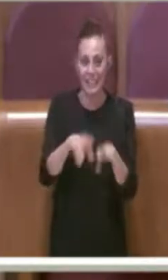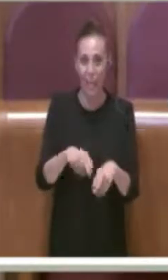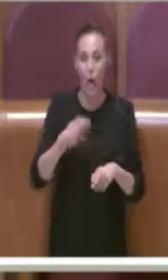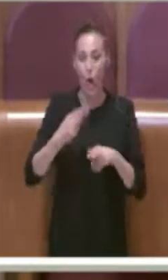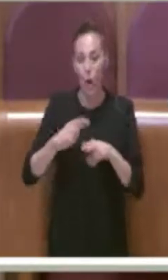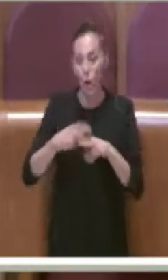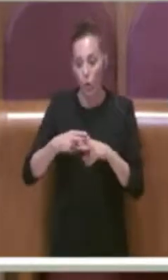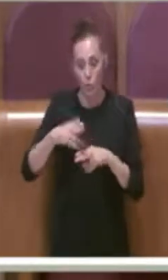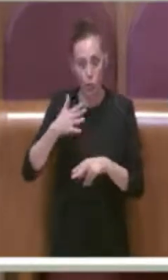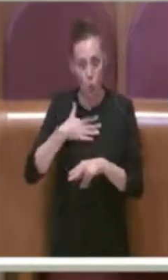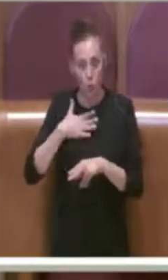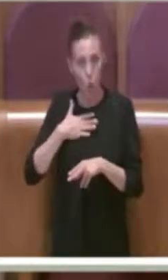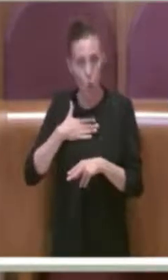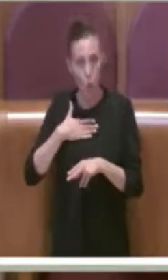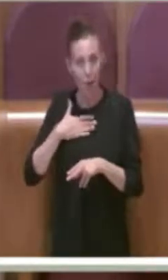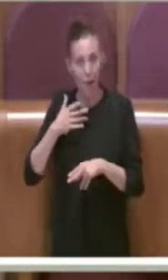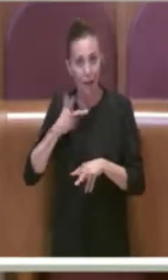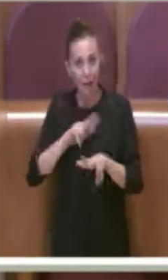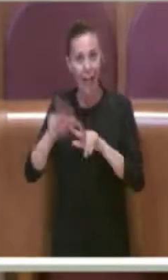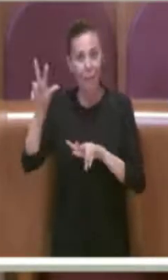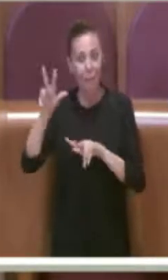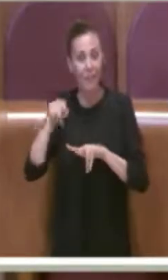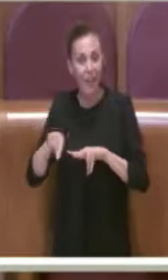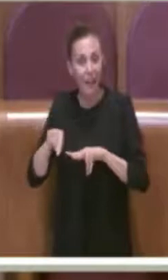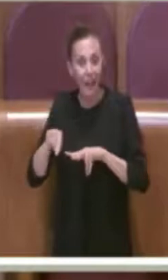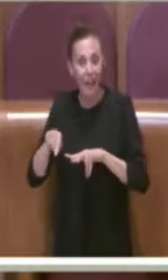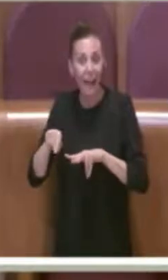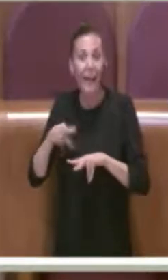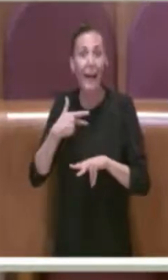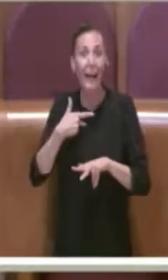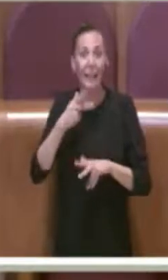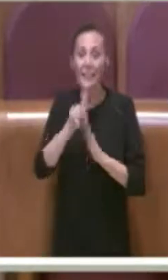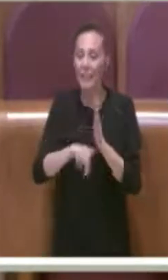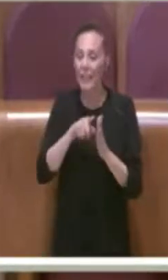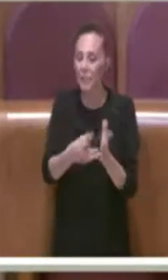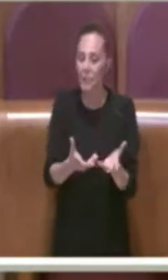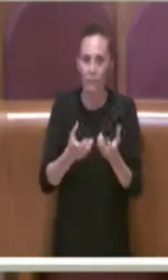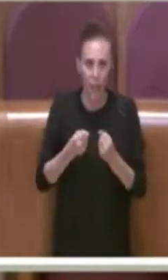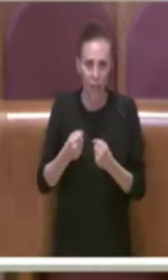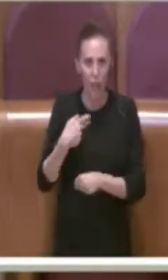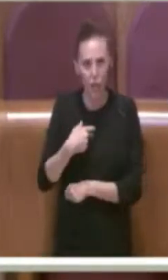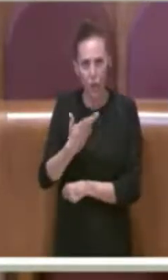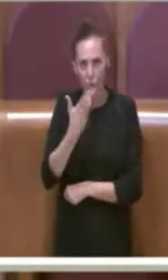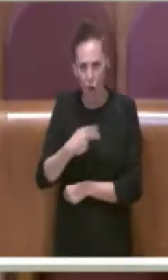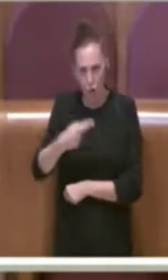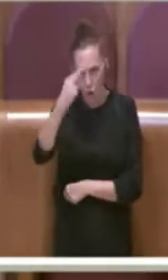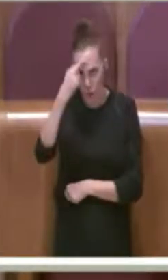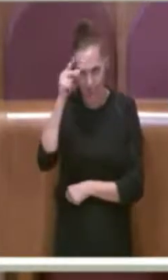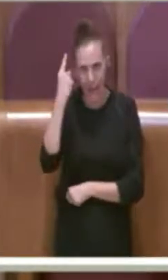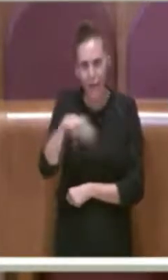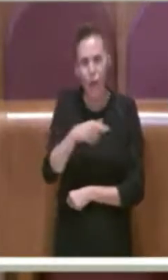delibera e l'ha impugnata al TAR. Il ricordo al consigliere Pelonzi che abbiamo anche vinto.